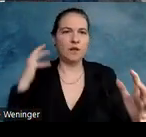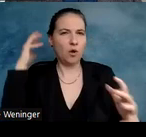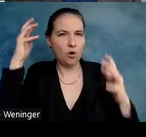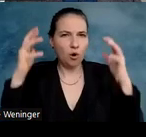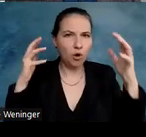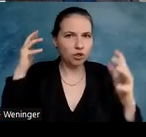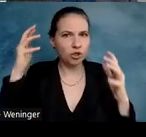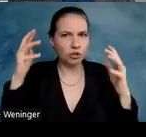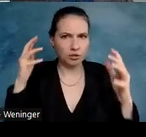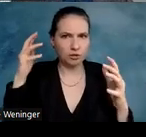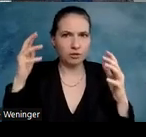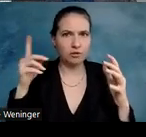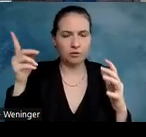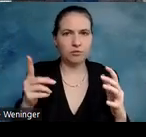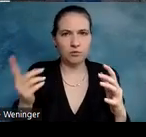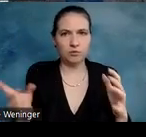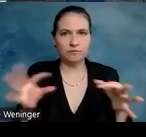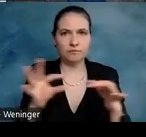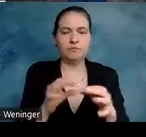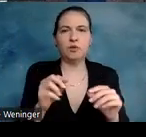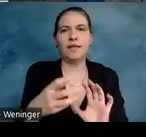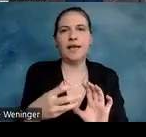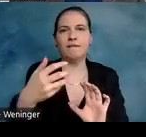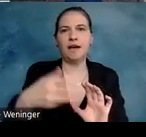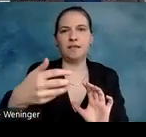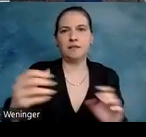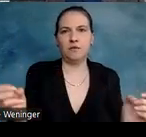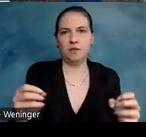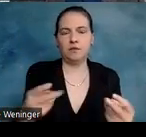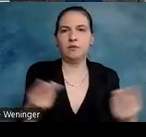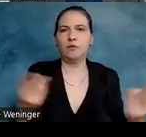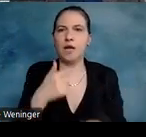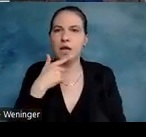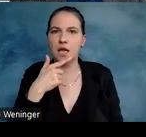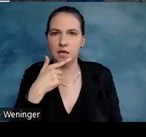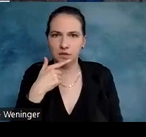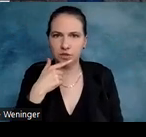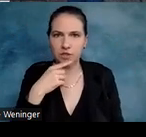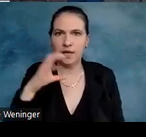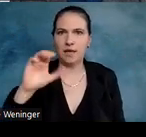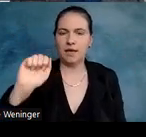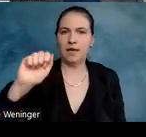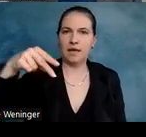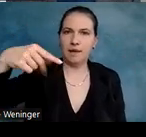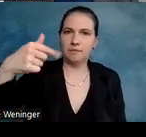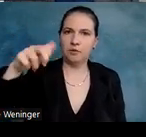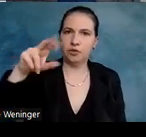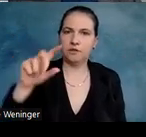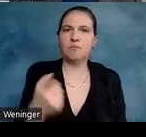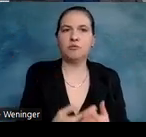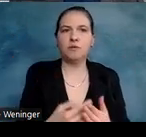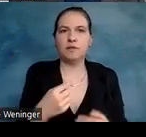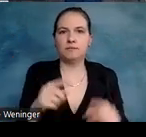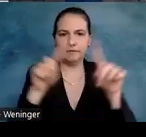einbezogen werden, also man spricht hier von den erweiterten Untertiteln oder im Englischen auch Captions, wo man dann zum Beispiel Gelächter